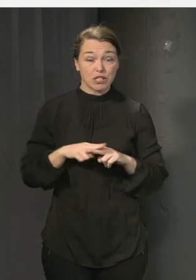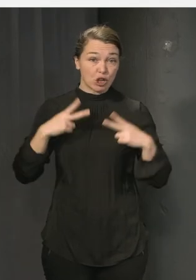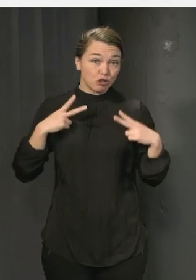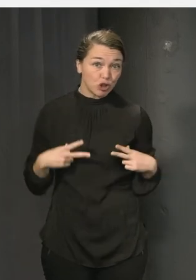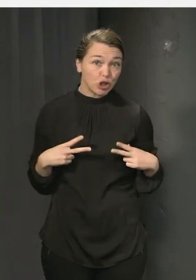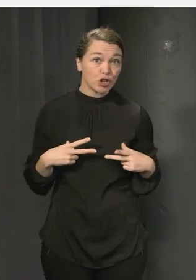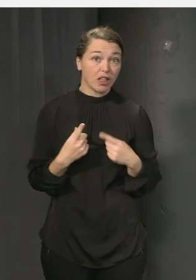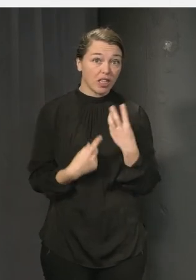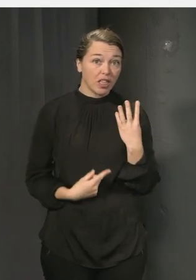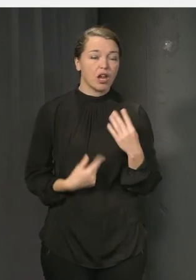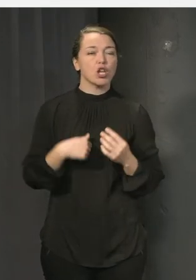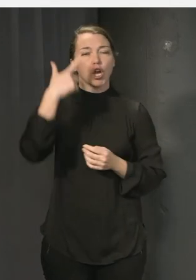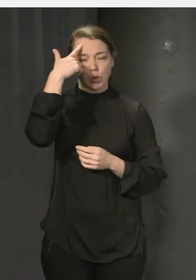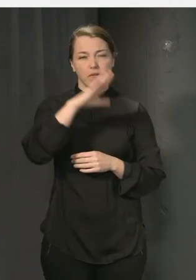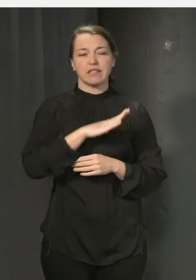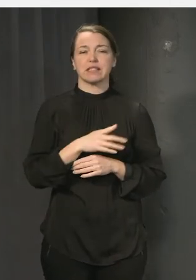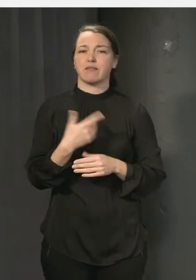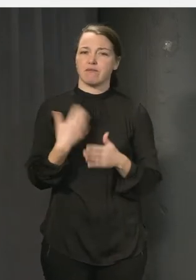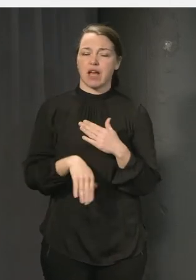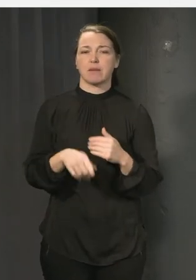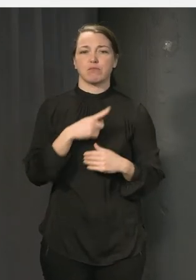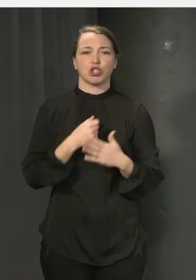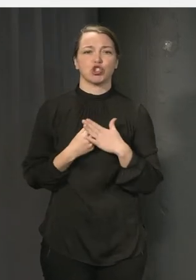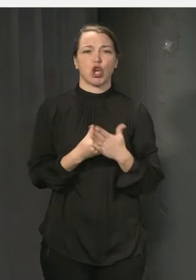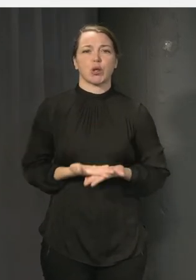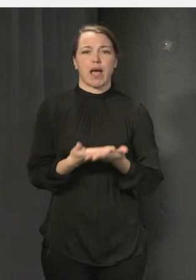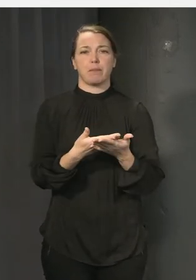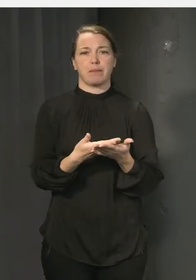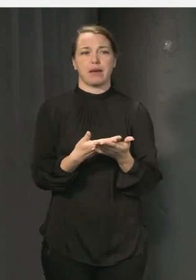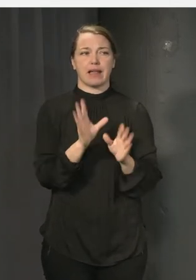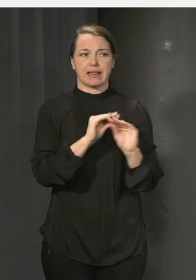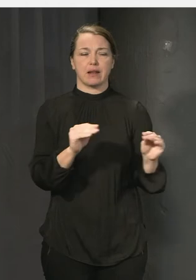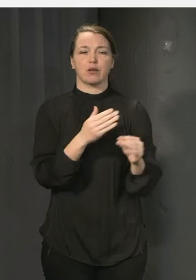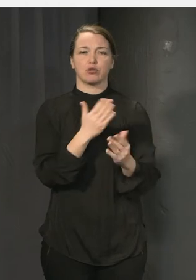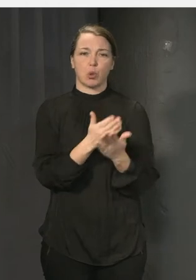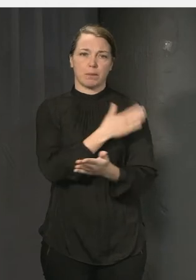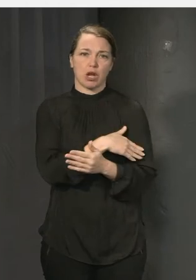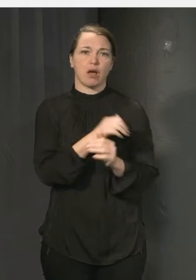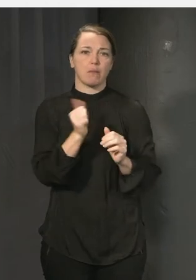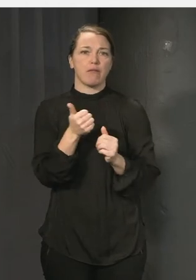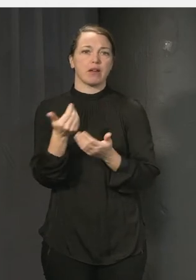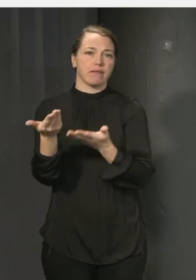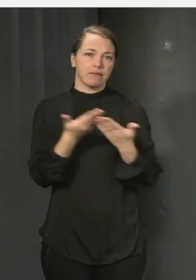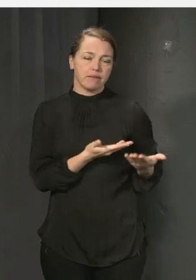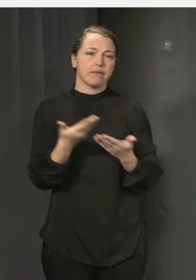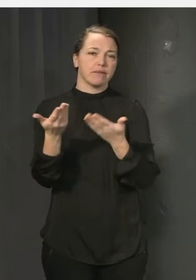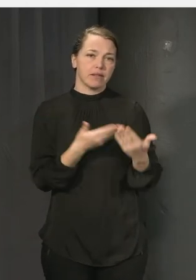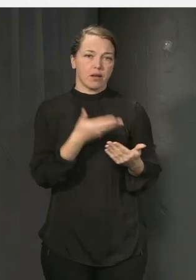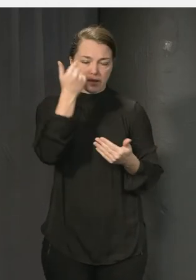finns väldigt mycket hjälp och stöd att få och att vi måste nog plocka isär elefanten lite där och liksom